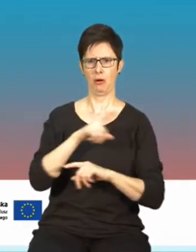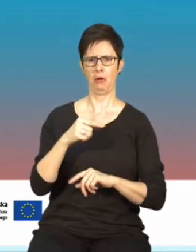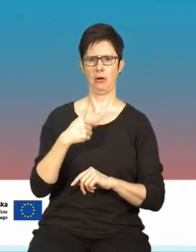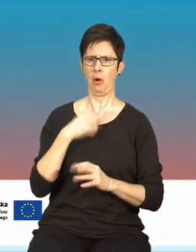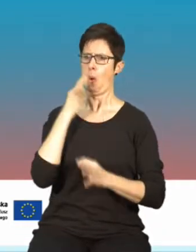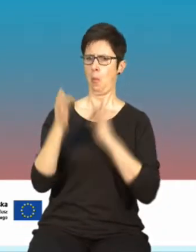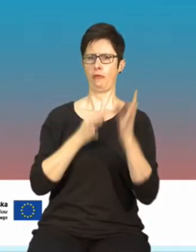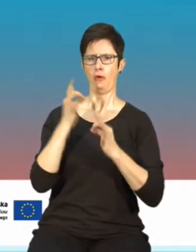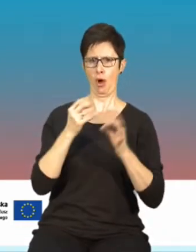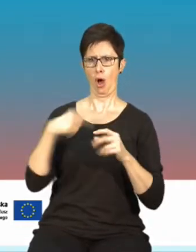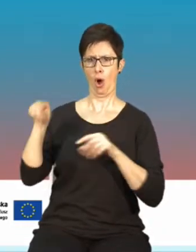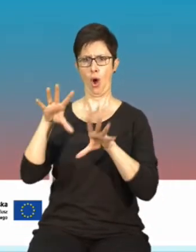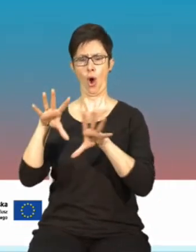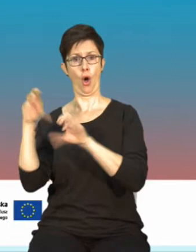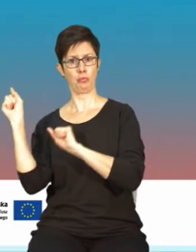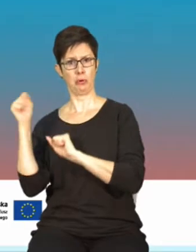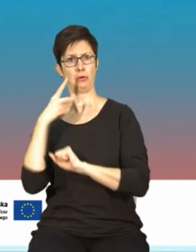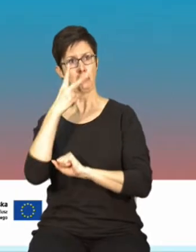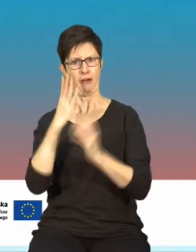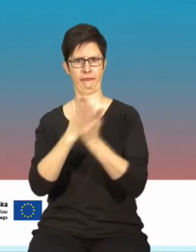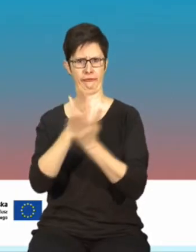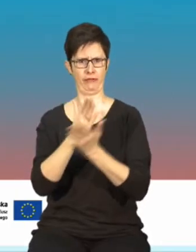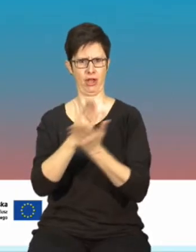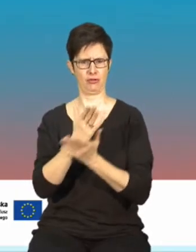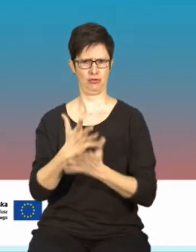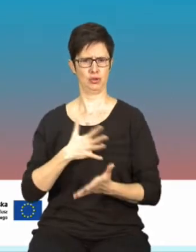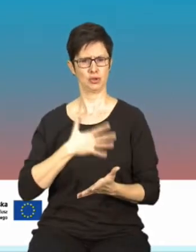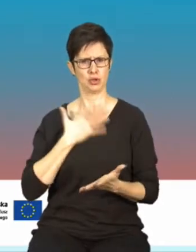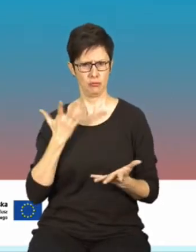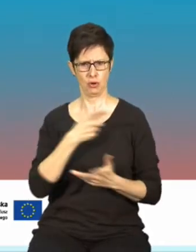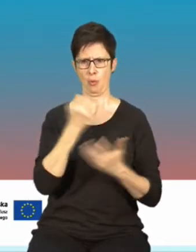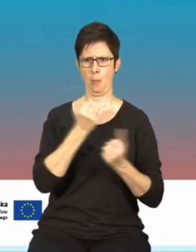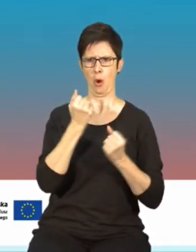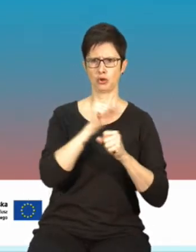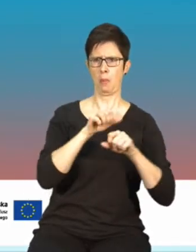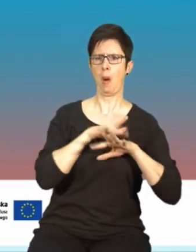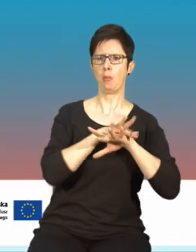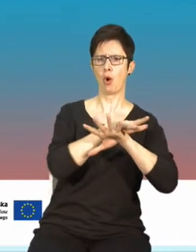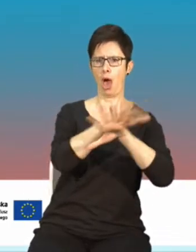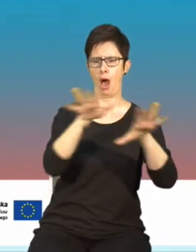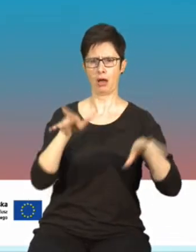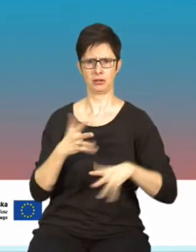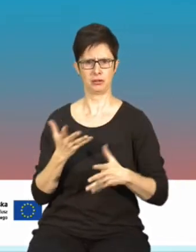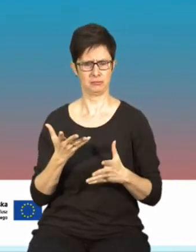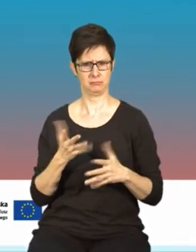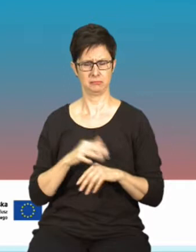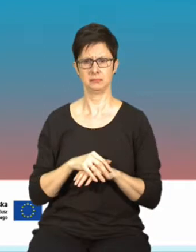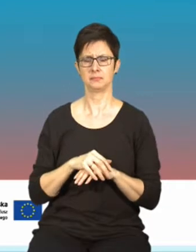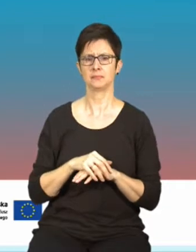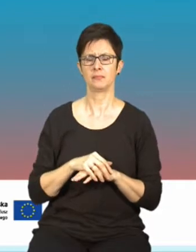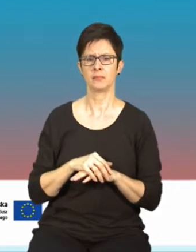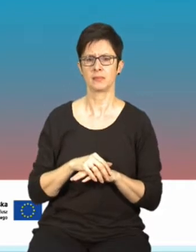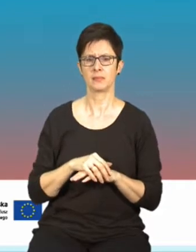odbiorców. Mówimy tutaj o PEM-ach i zdobywają bardzo dużą popularność. jakby z rozbiciem